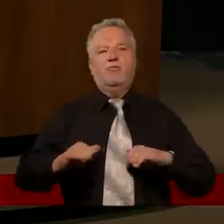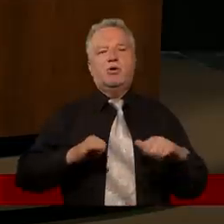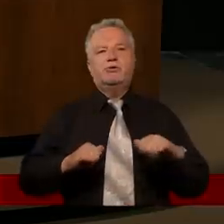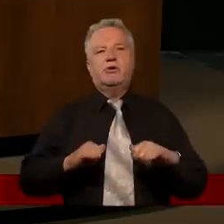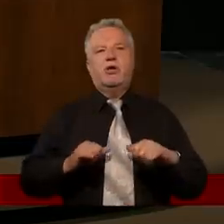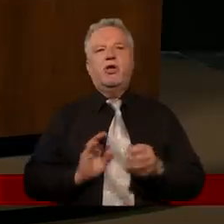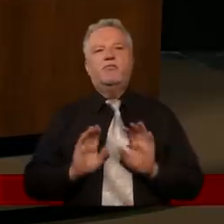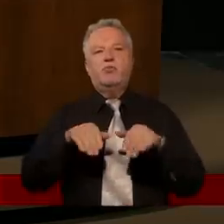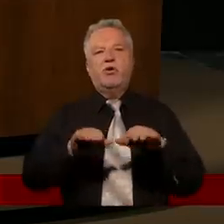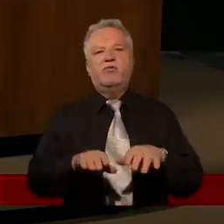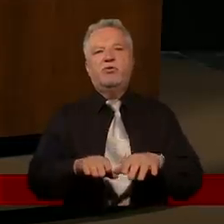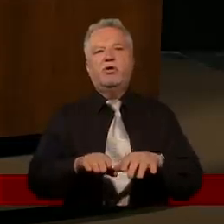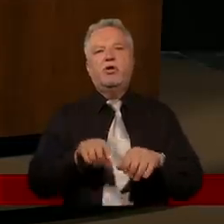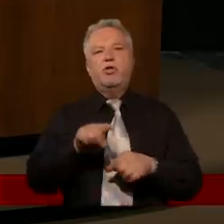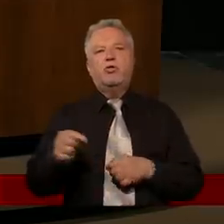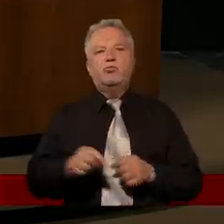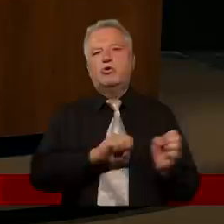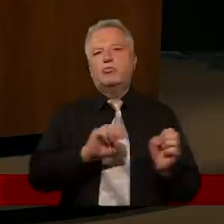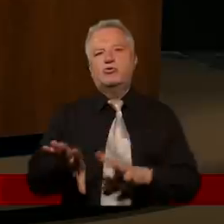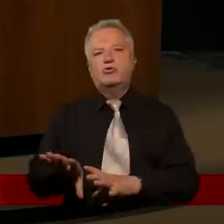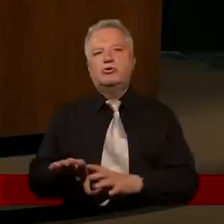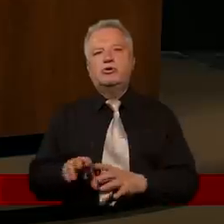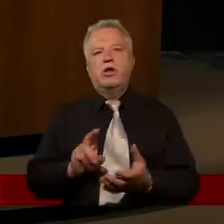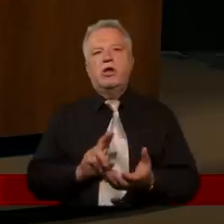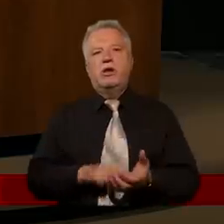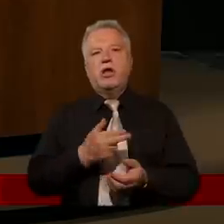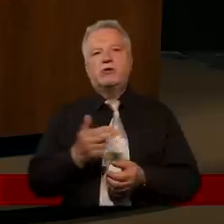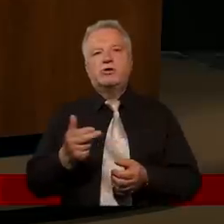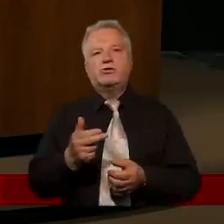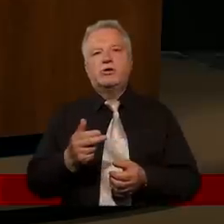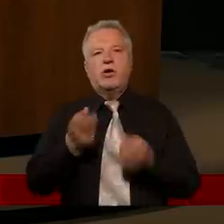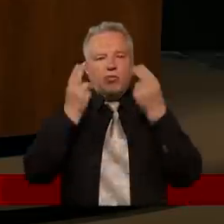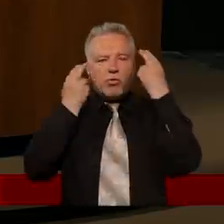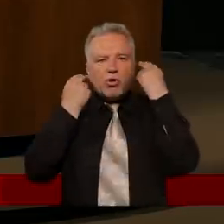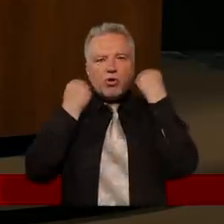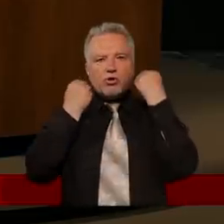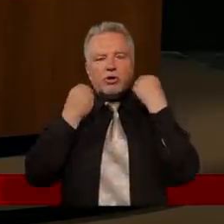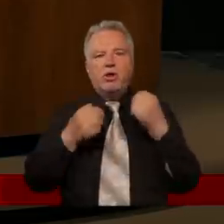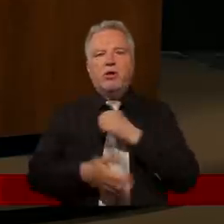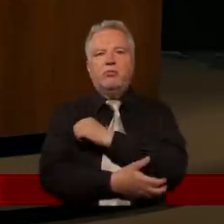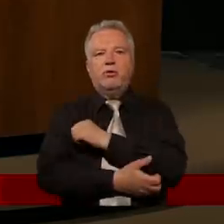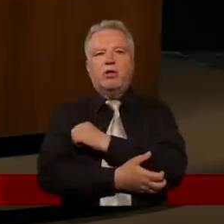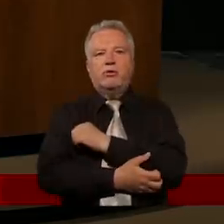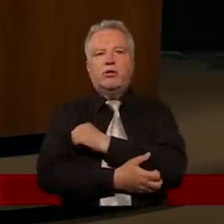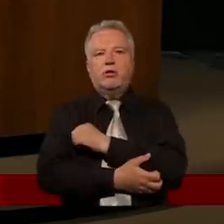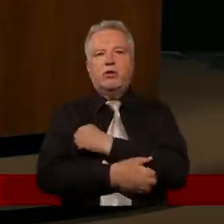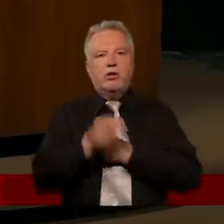władza, wpływy, to musiał porzucić na rzecz pokory, biedy,